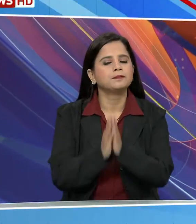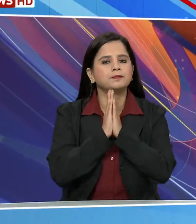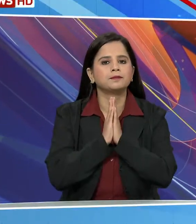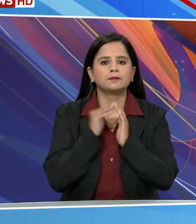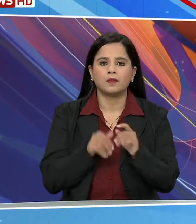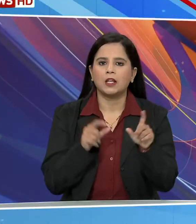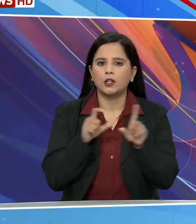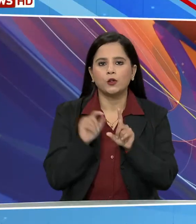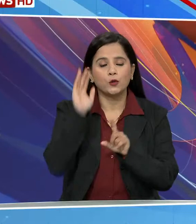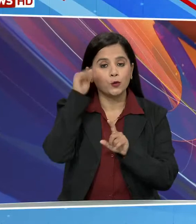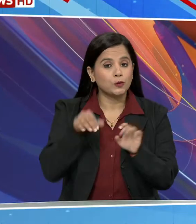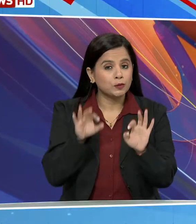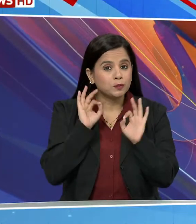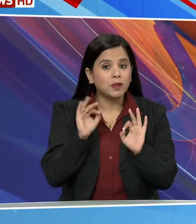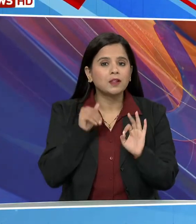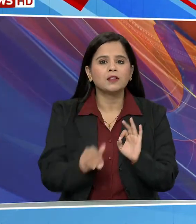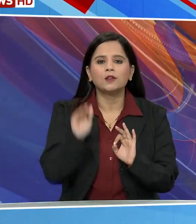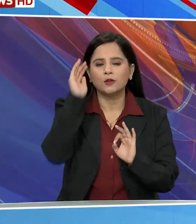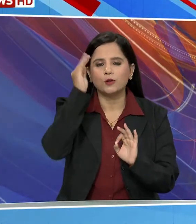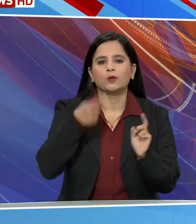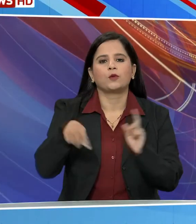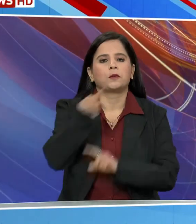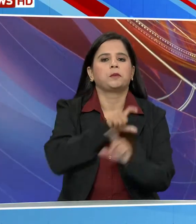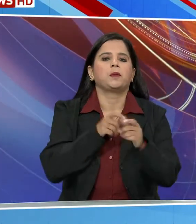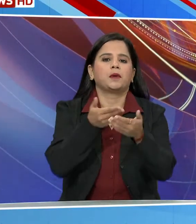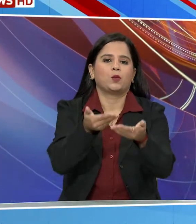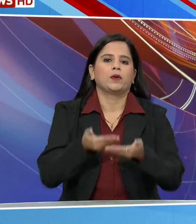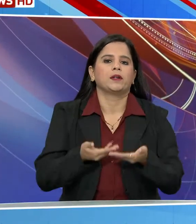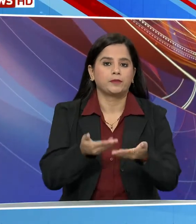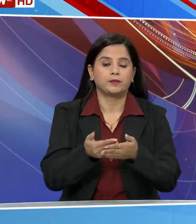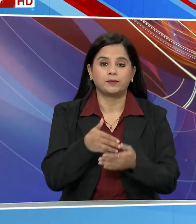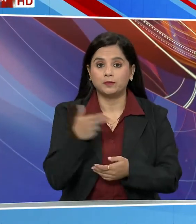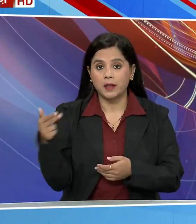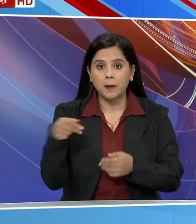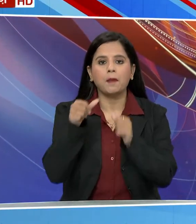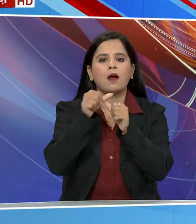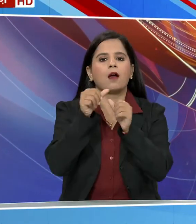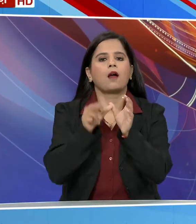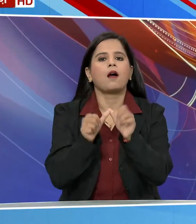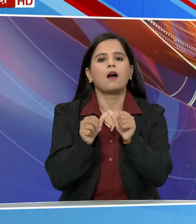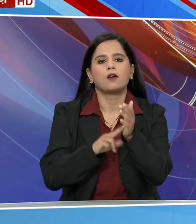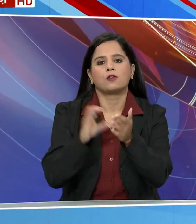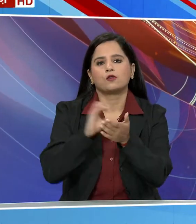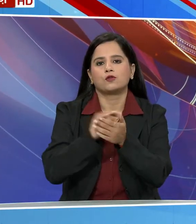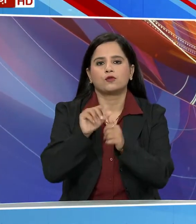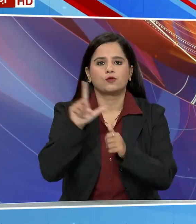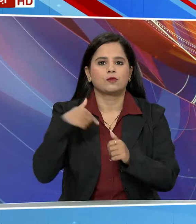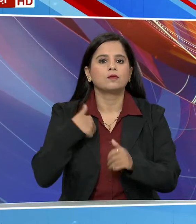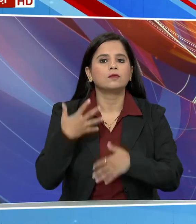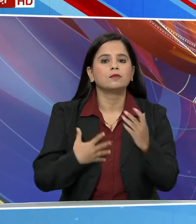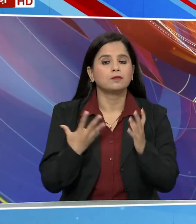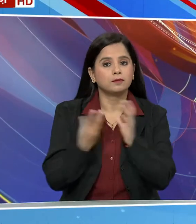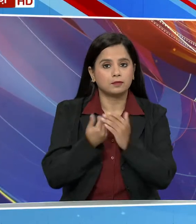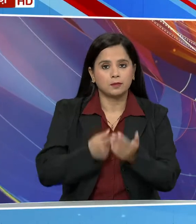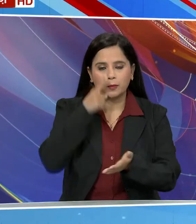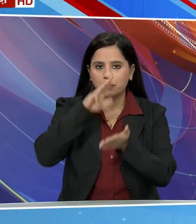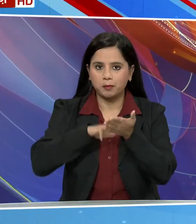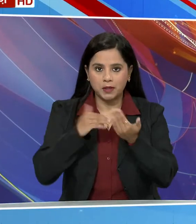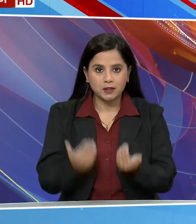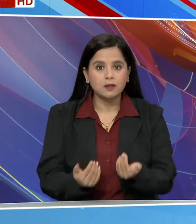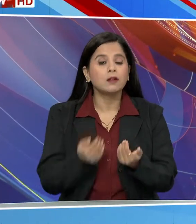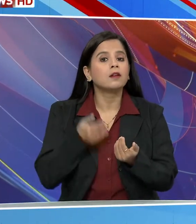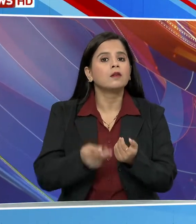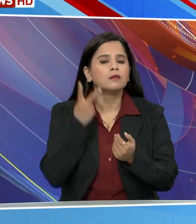नमस्कार डीडी न्यूस के इस विशेश समाचार प्रसारण में अब सभी का स्वागत है मैं हूँ आंचल गुलाटी गुंबर मेरे साथ है मेरी सहयोगी मनीशा